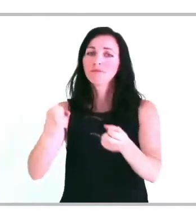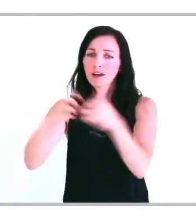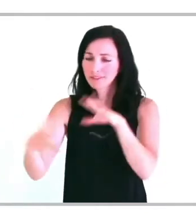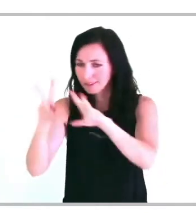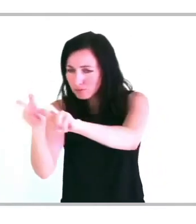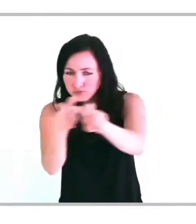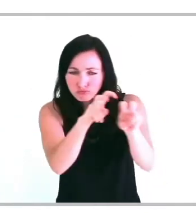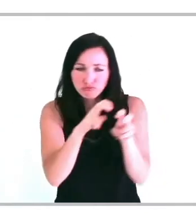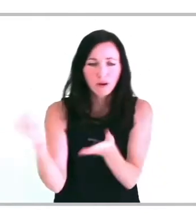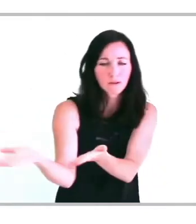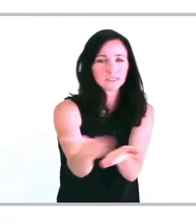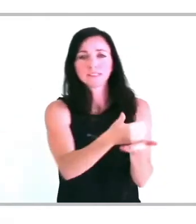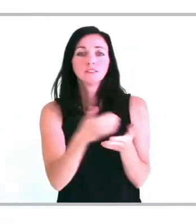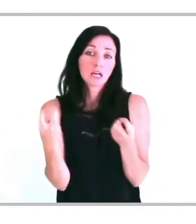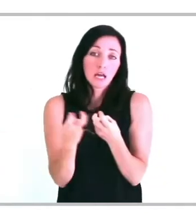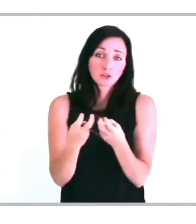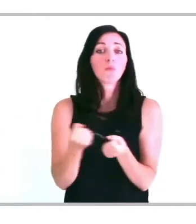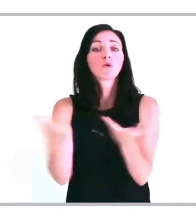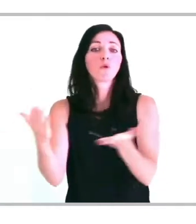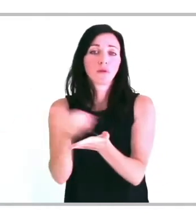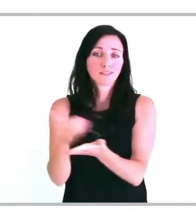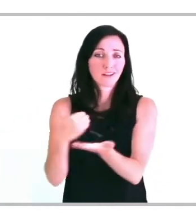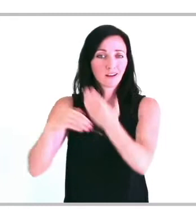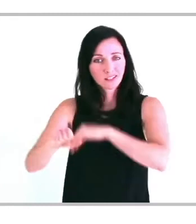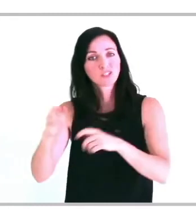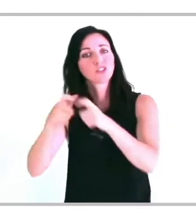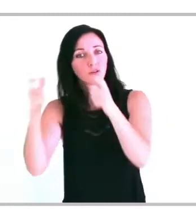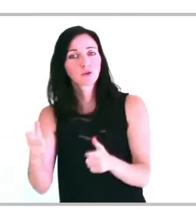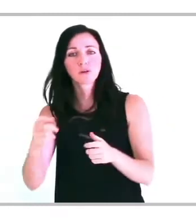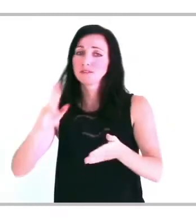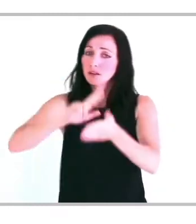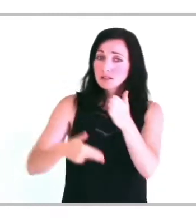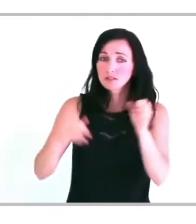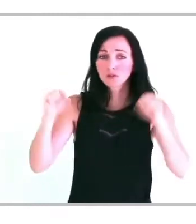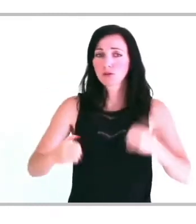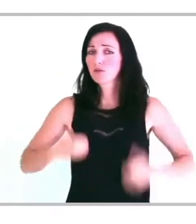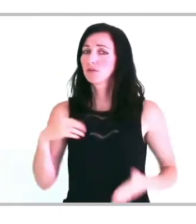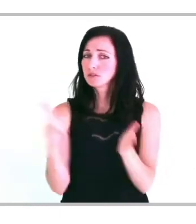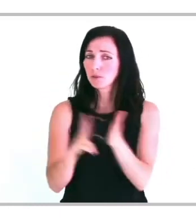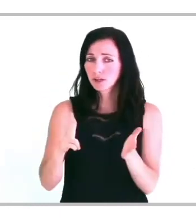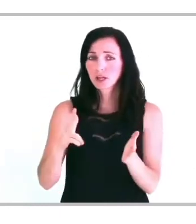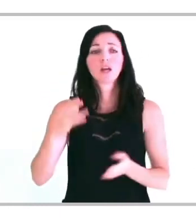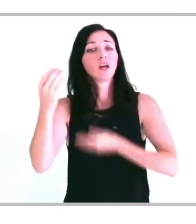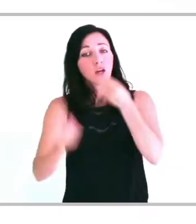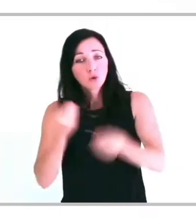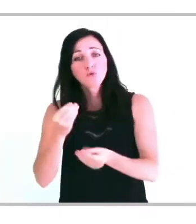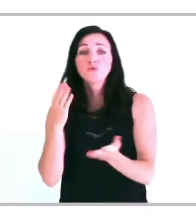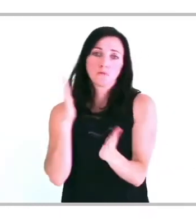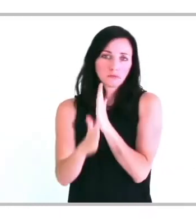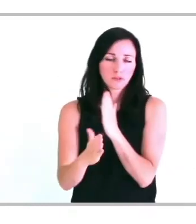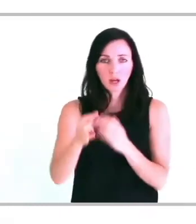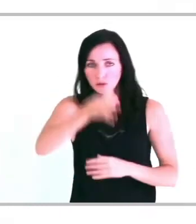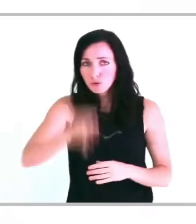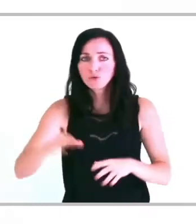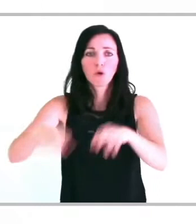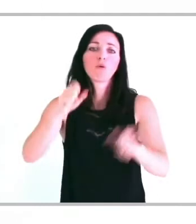en collectant sur Internet des données telles que le nombre d'employés de l'entreprise, la signature ou non d'un accord handicap agréé, voire directement